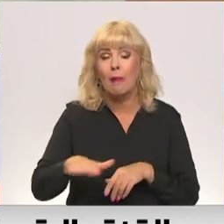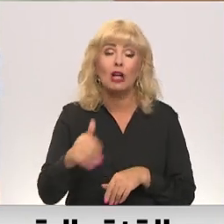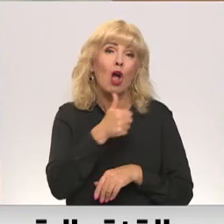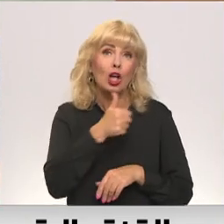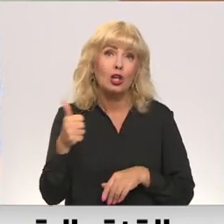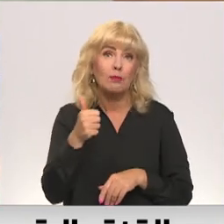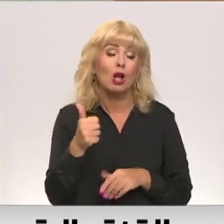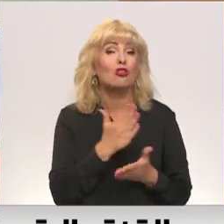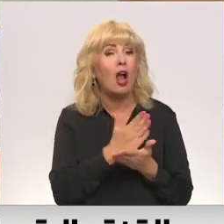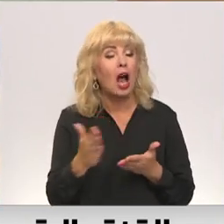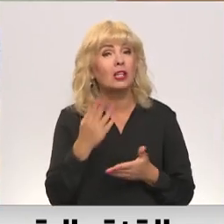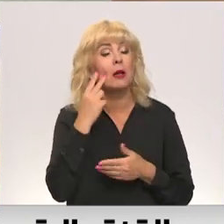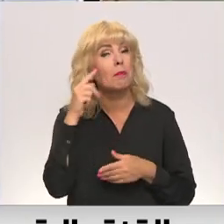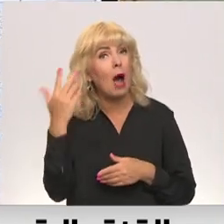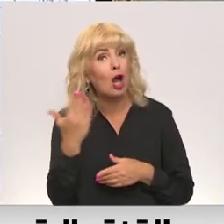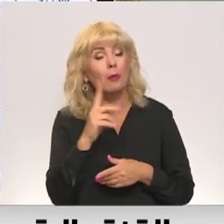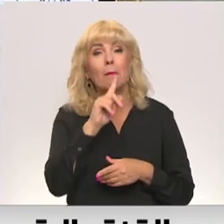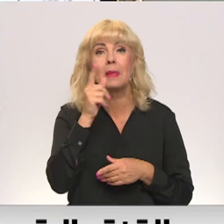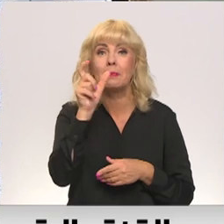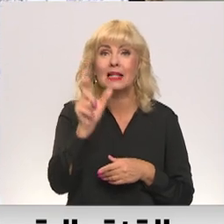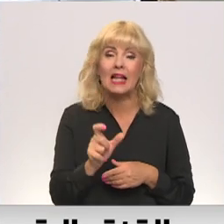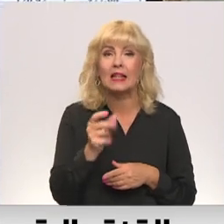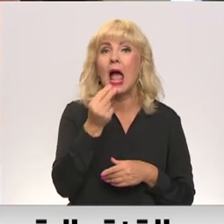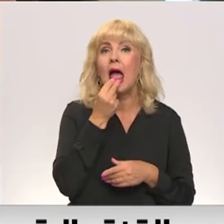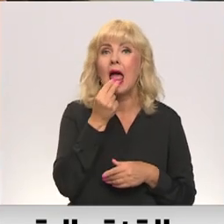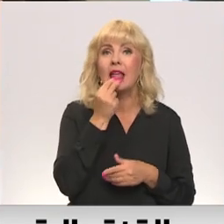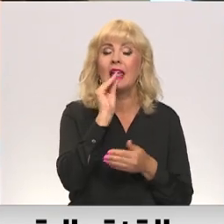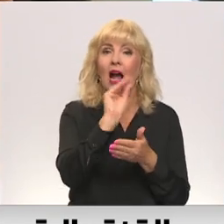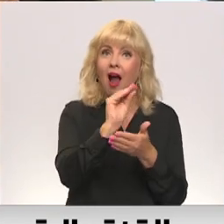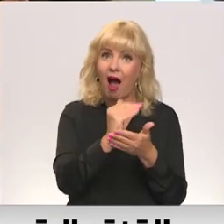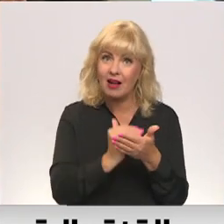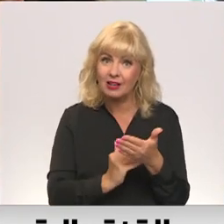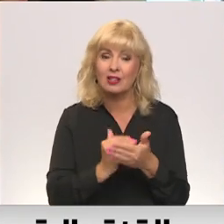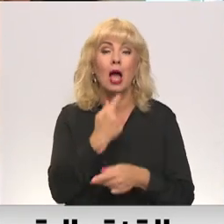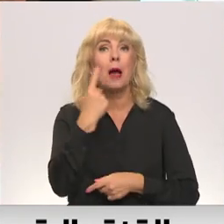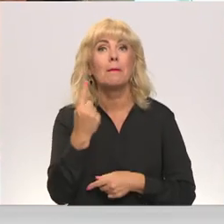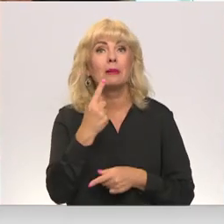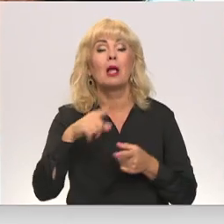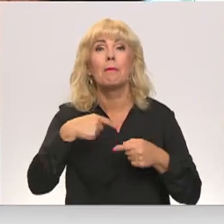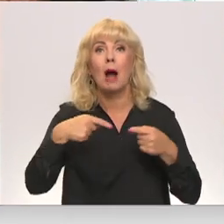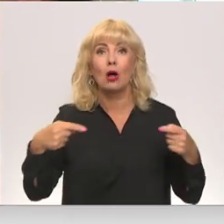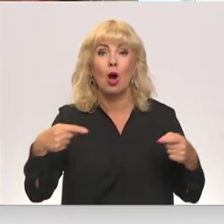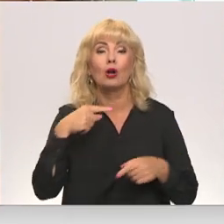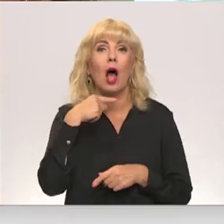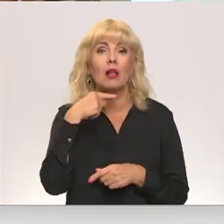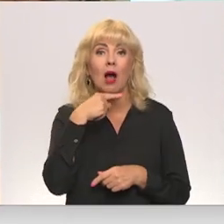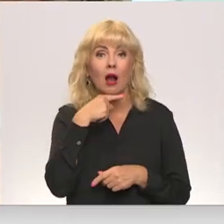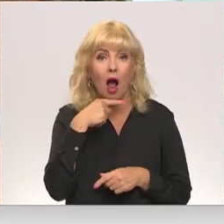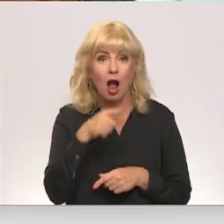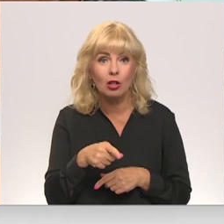īpaši rūpīga pārdomāta pirmās nedēļas ēdienkarte. Kas tam mums ir pirmdien? Makrāna gāja mums būs.